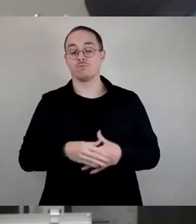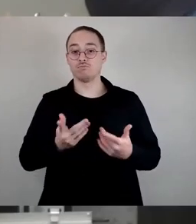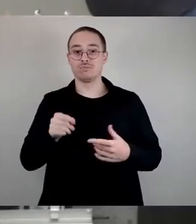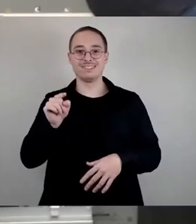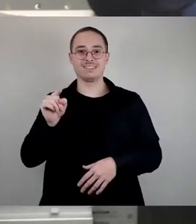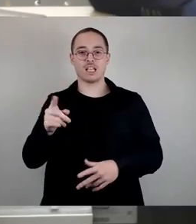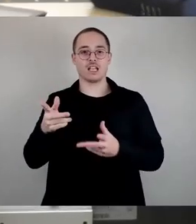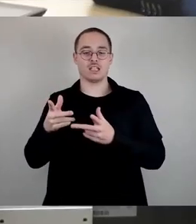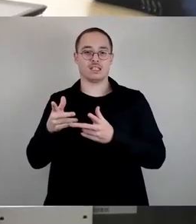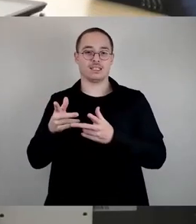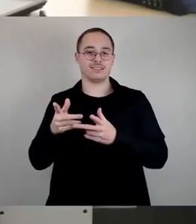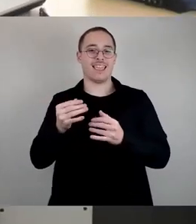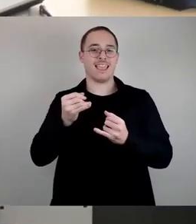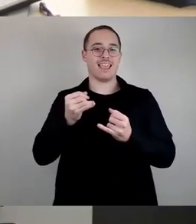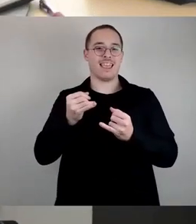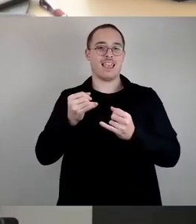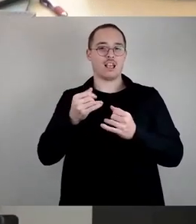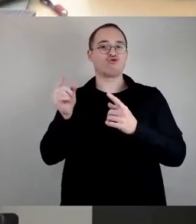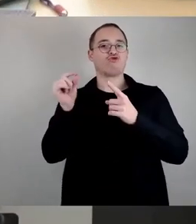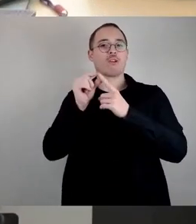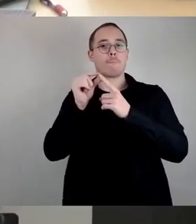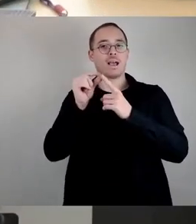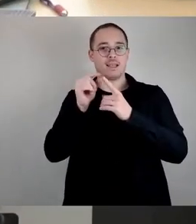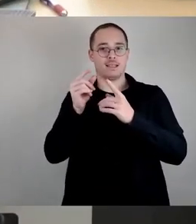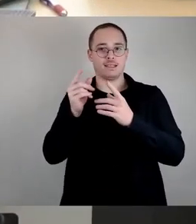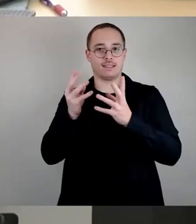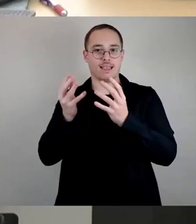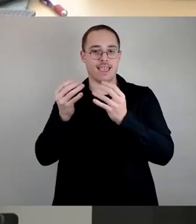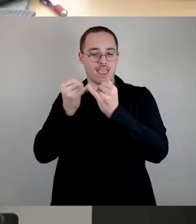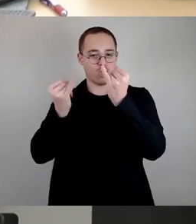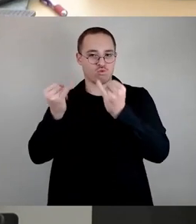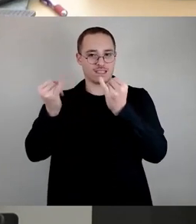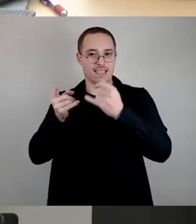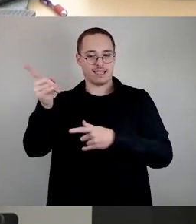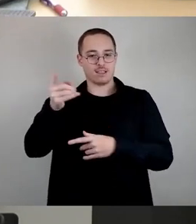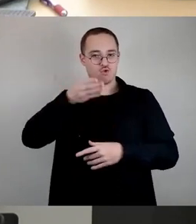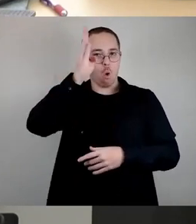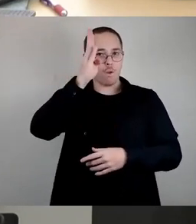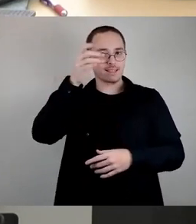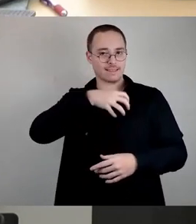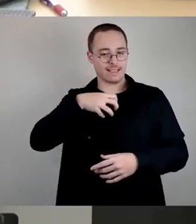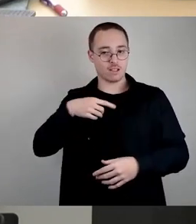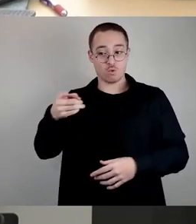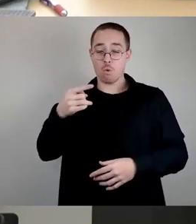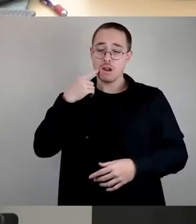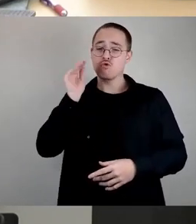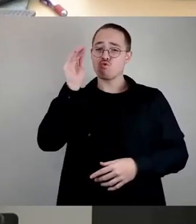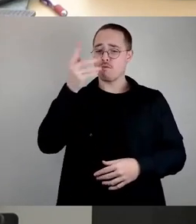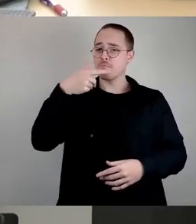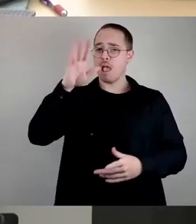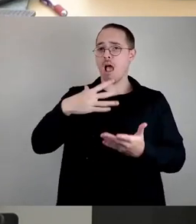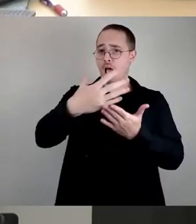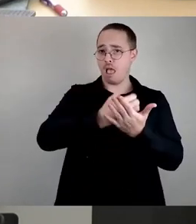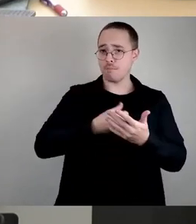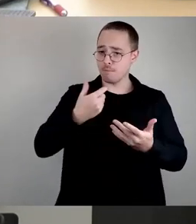bescheren uns und der Stadt künftig nicht nur höhere Einnahmen, sondern etwas noch viel Erfreulicheres, nämlich Kinder.